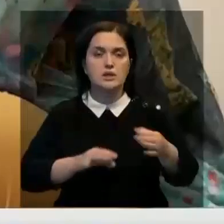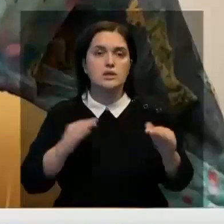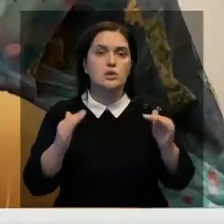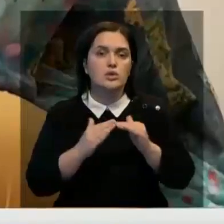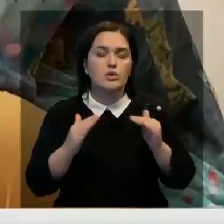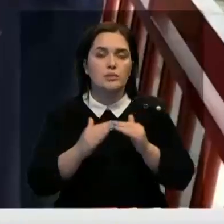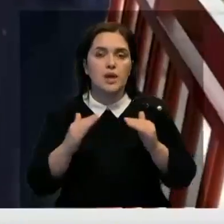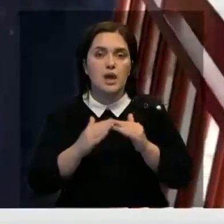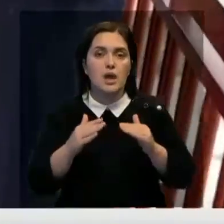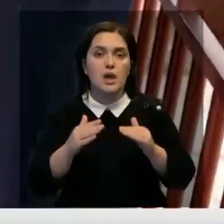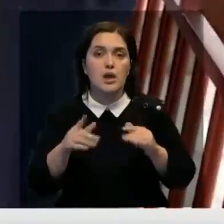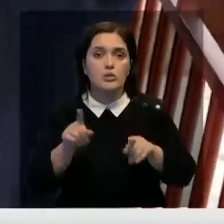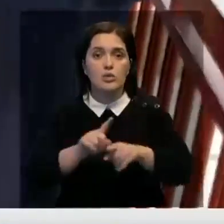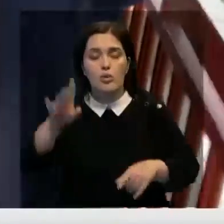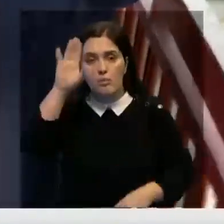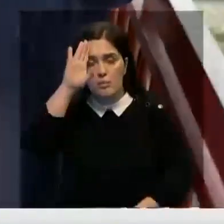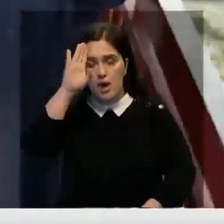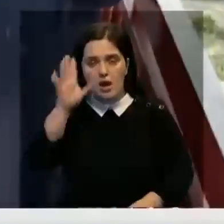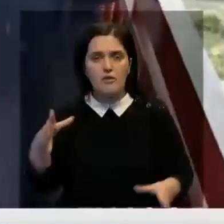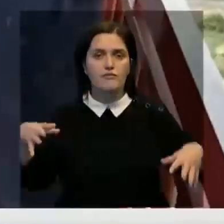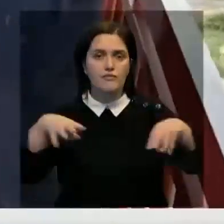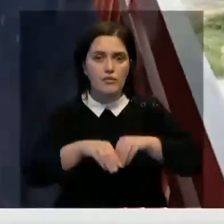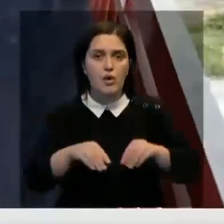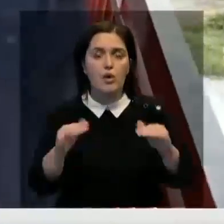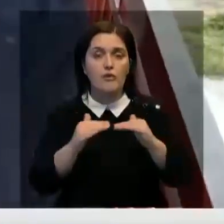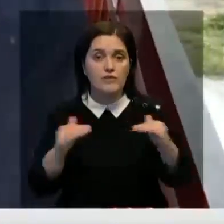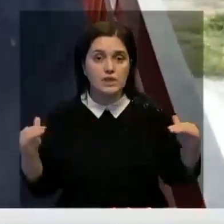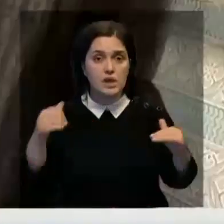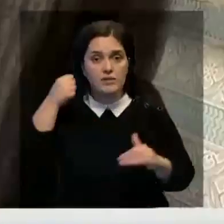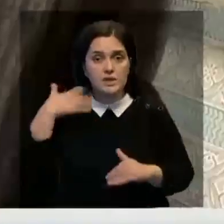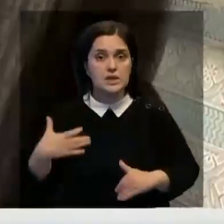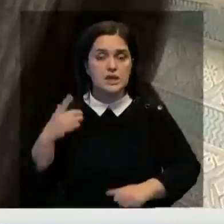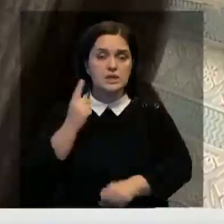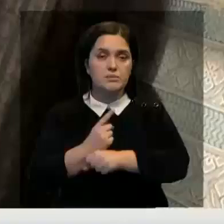другими сиротами. В том числе мальчиками. Официально в Афганистане это запрещено.